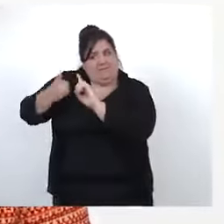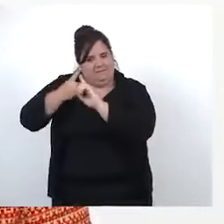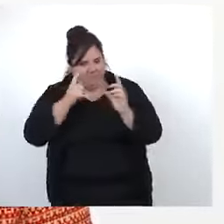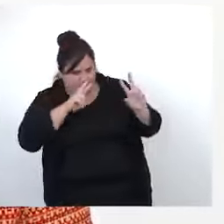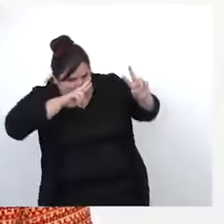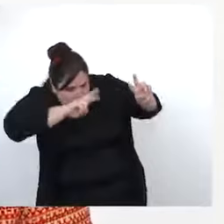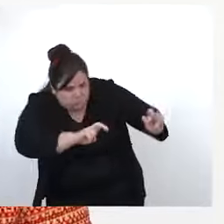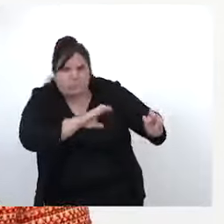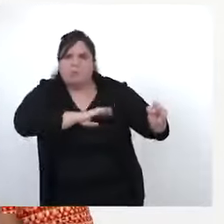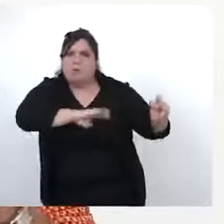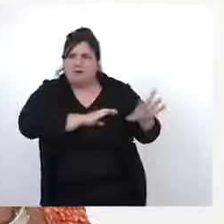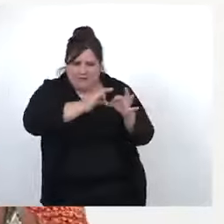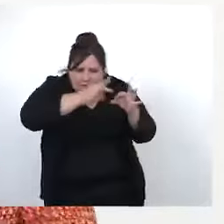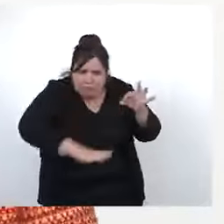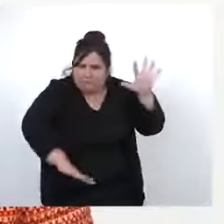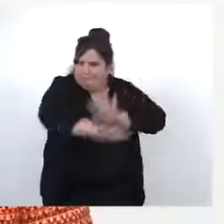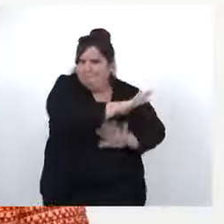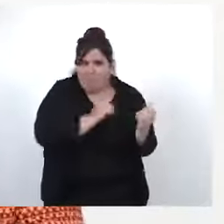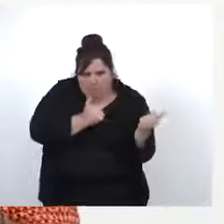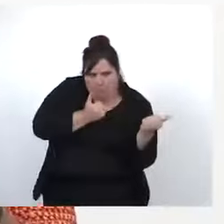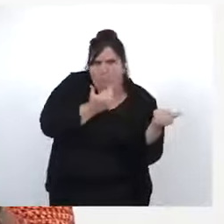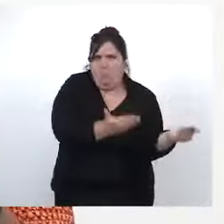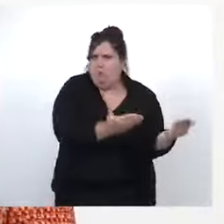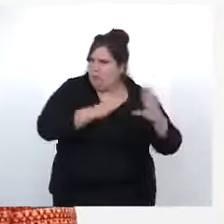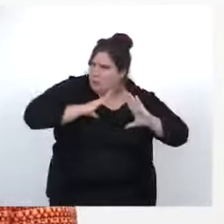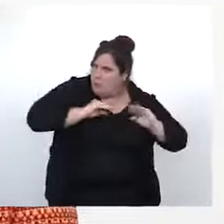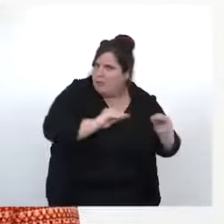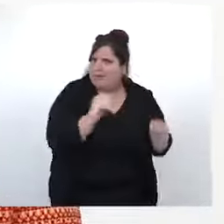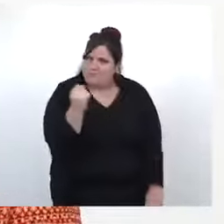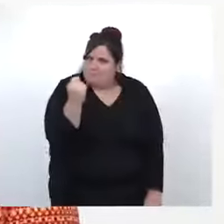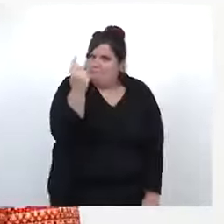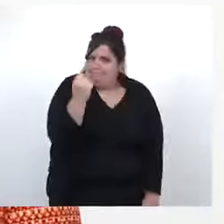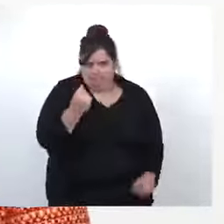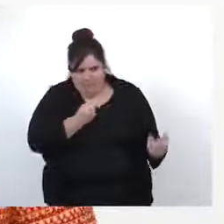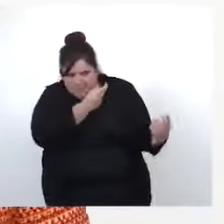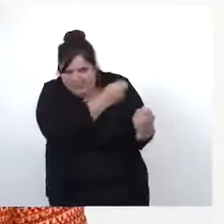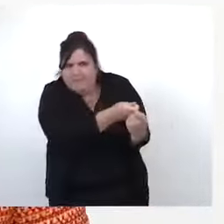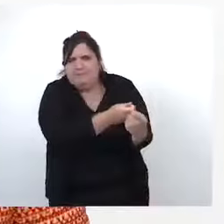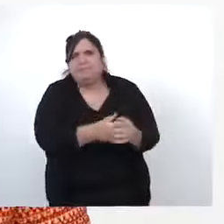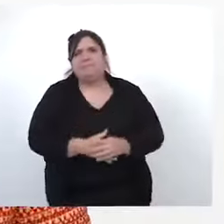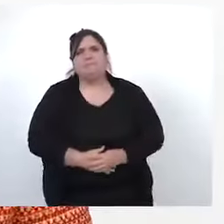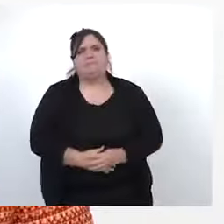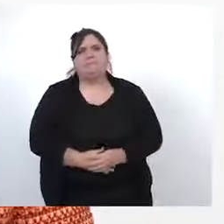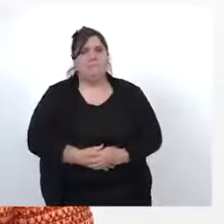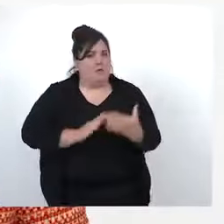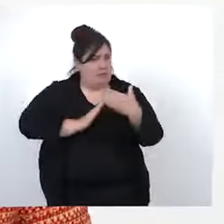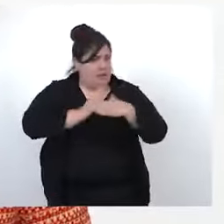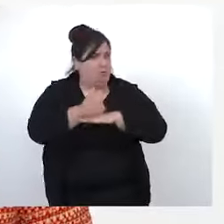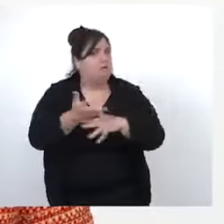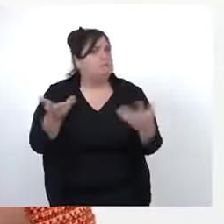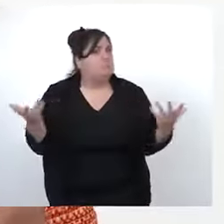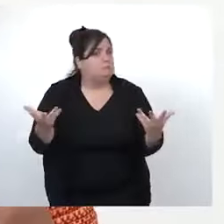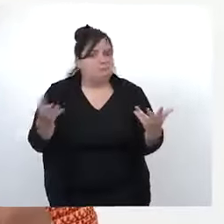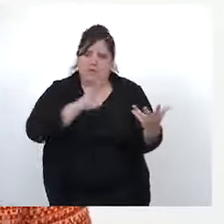situation de handicap. Là aussi, l'objectif est d'apporter des solutions concrètes et rapides aux familles. La